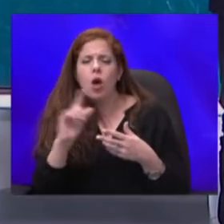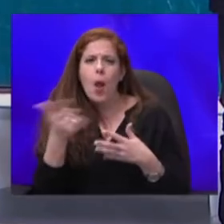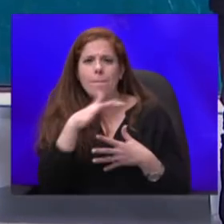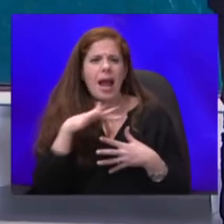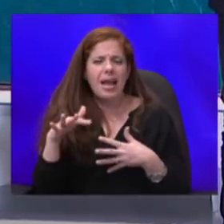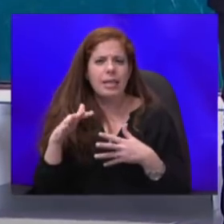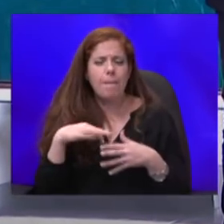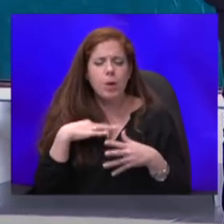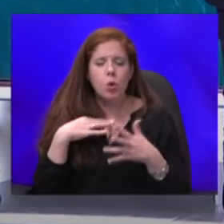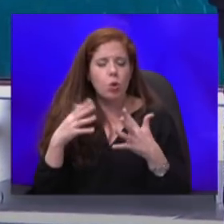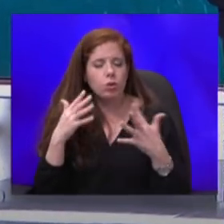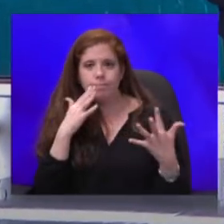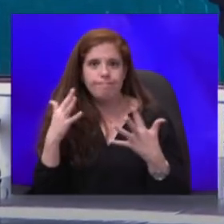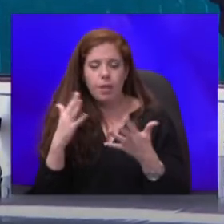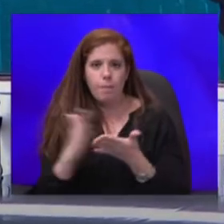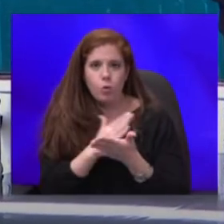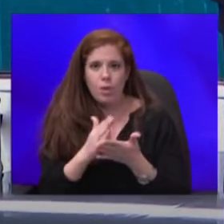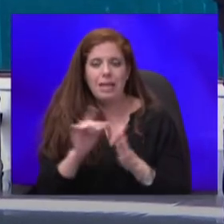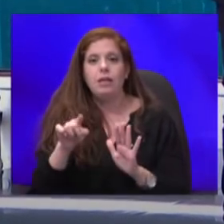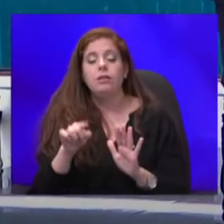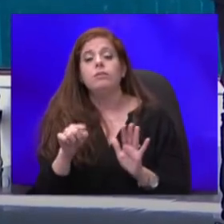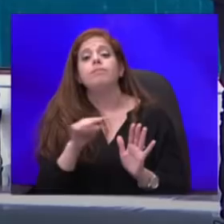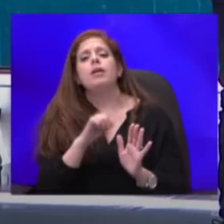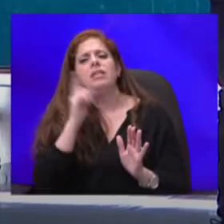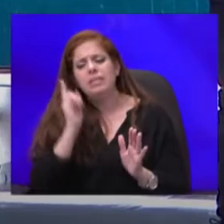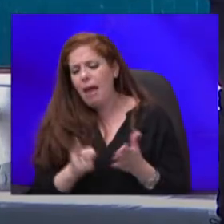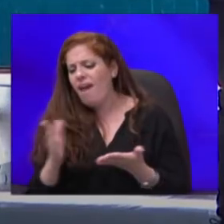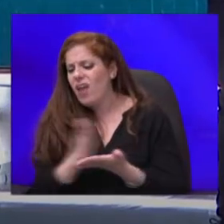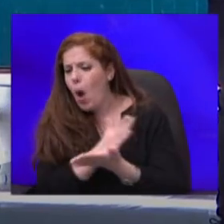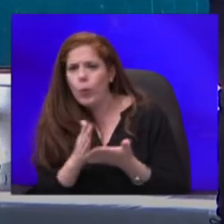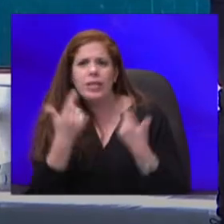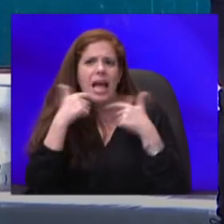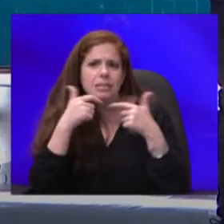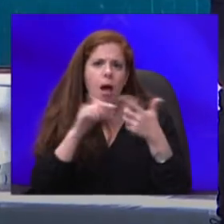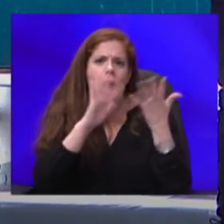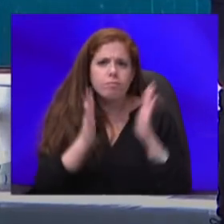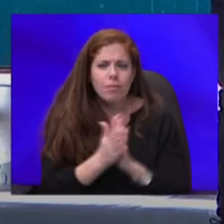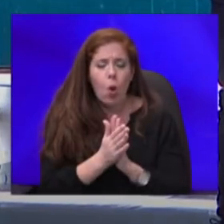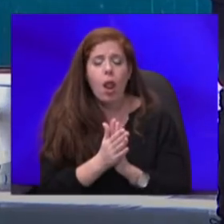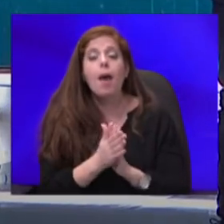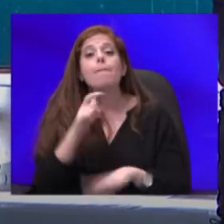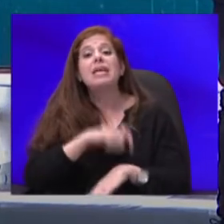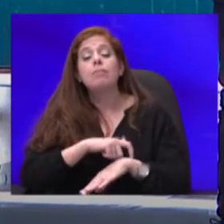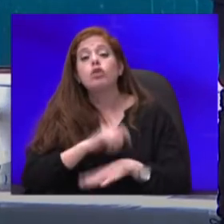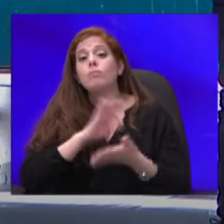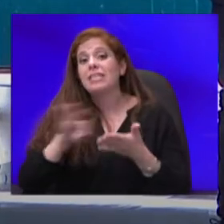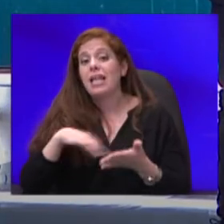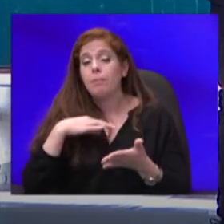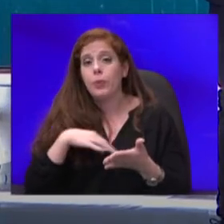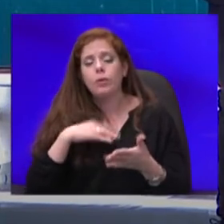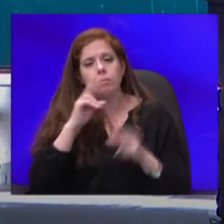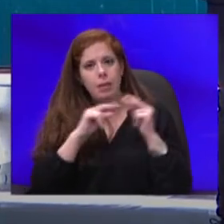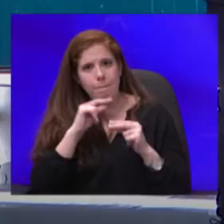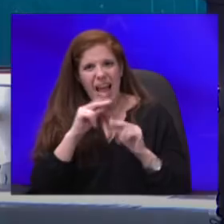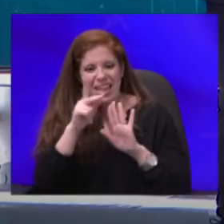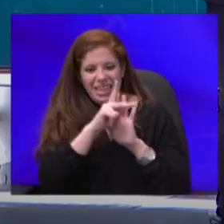חיסון אוכלוסייה מפני הקורונה מחייבי ערכות, הסברה, מה שאתם לא רוצים. בזמן שמשרד הבריאות מגבש את הקריטריונים הלאומיים של מי יהיה חוסן